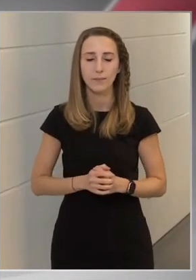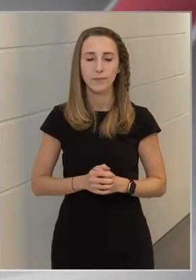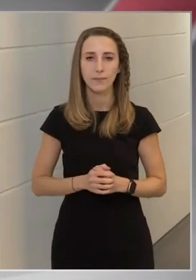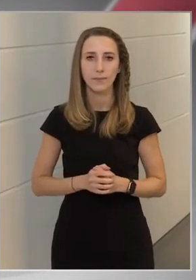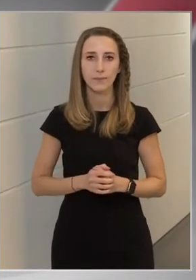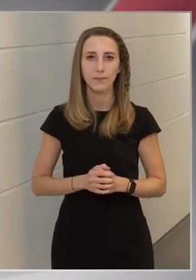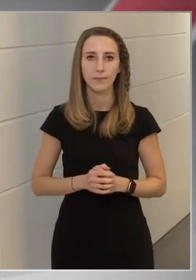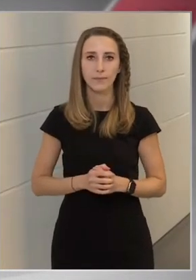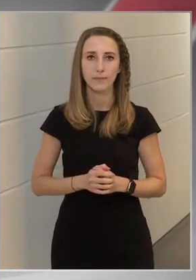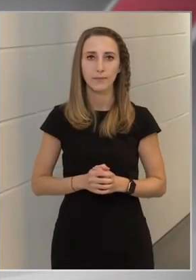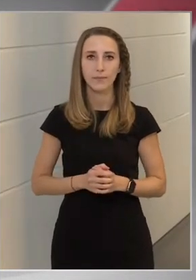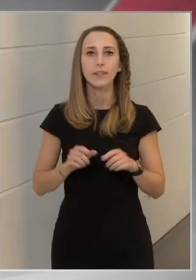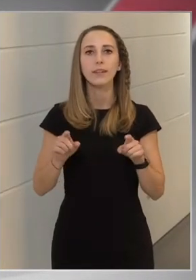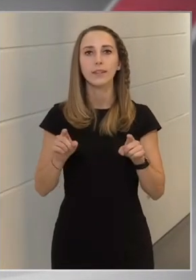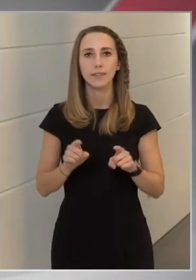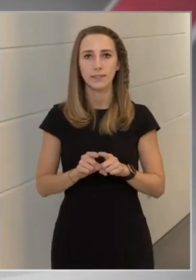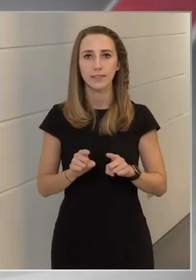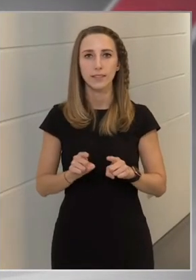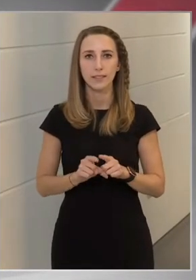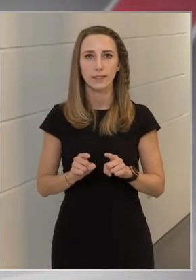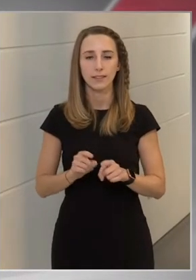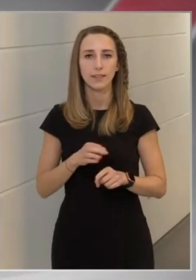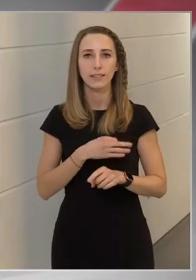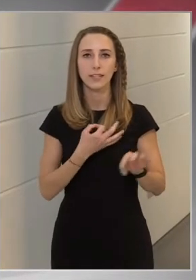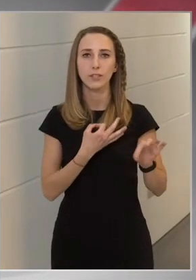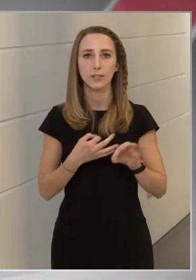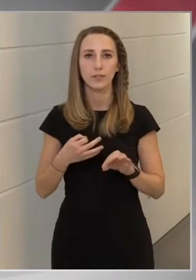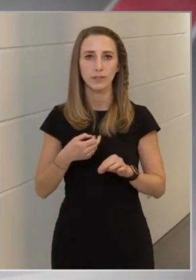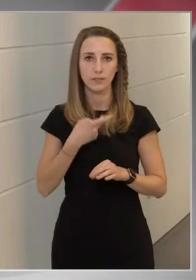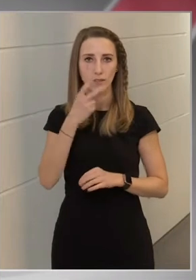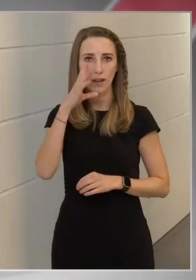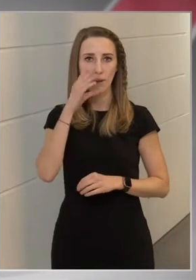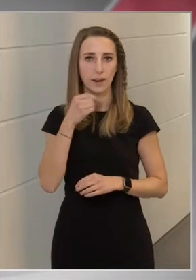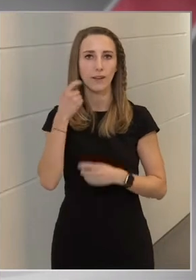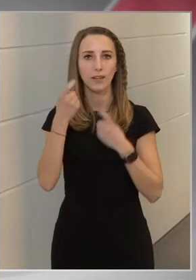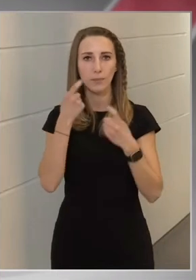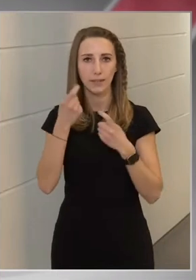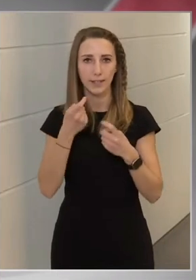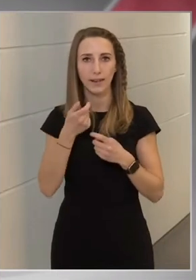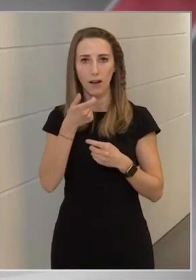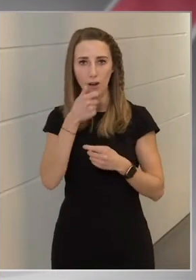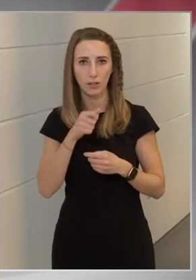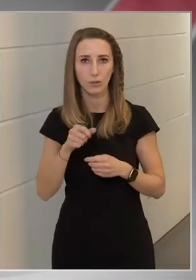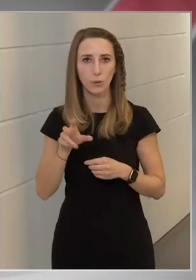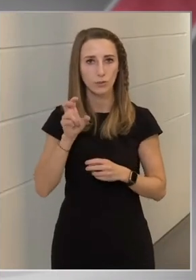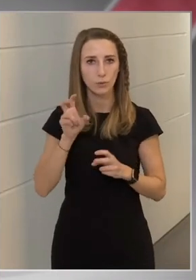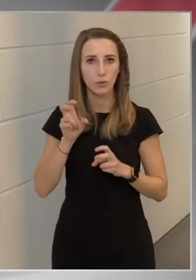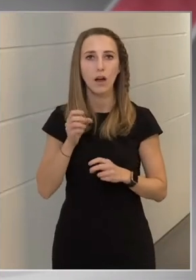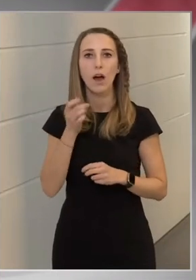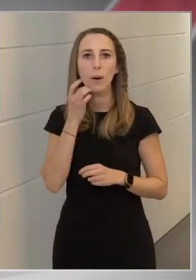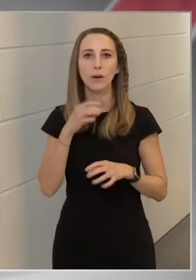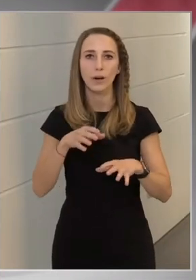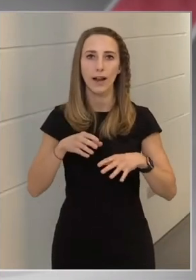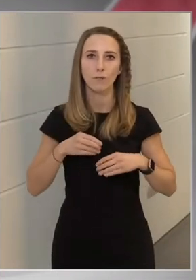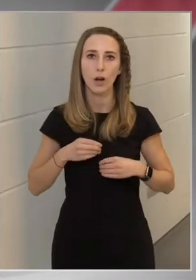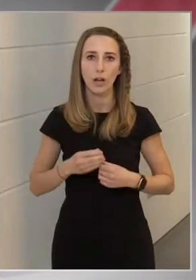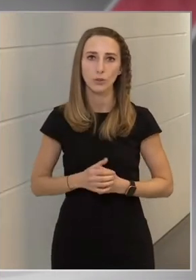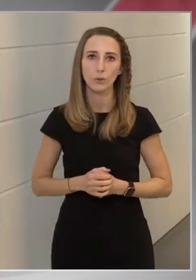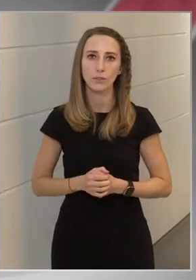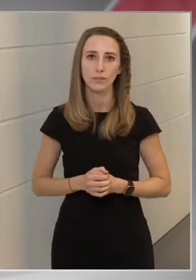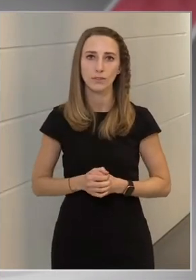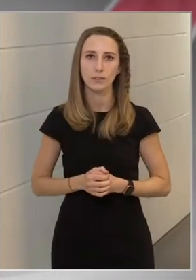Ugye, szintén az egészségügyi szakemberek véleményre hagyatkoztunk, amikor elfogadtuk azt, hogy